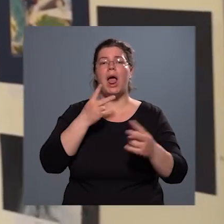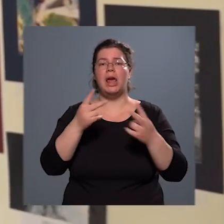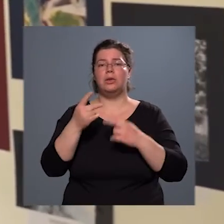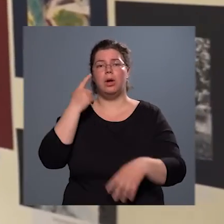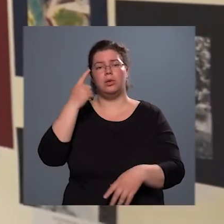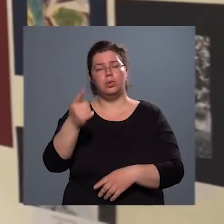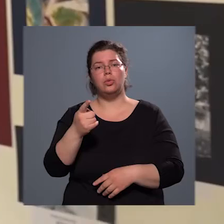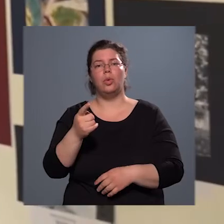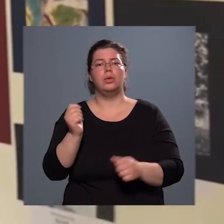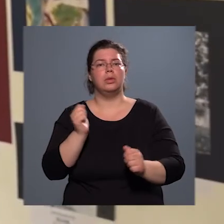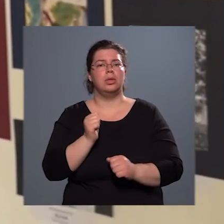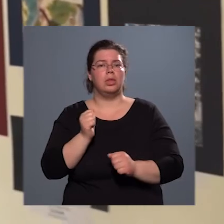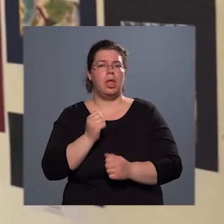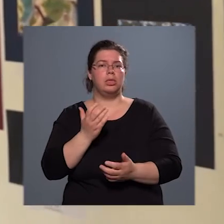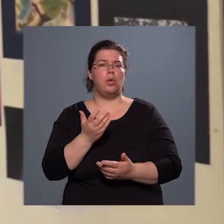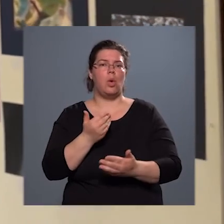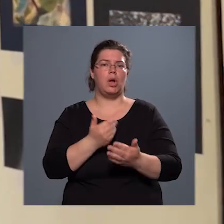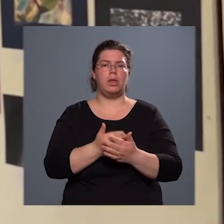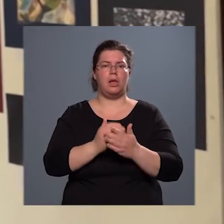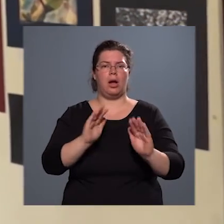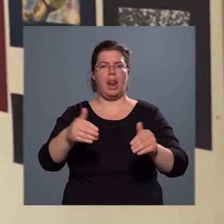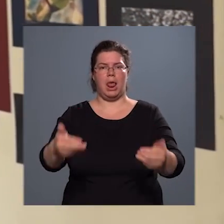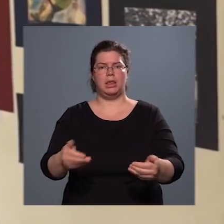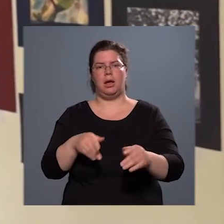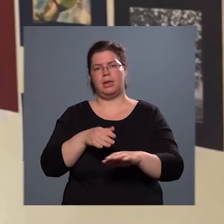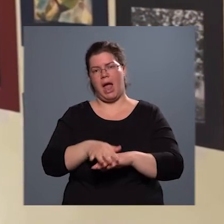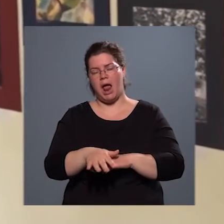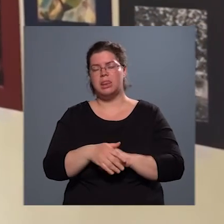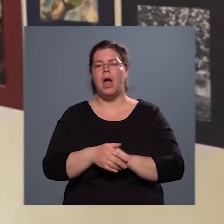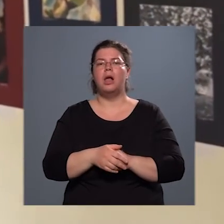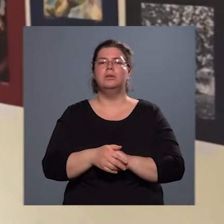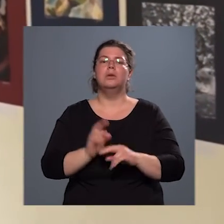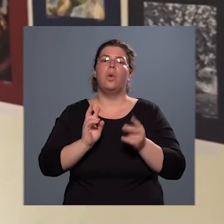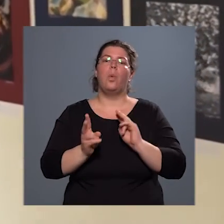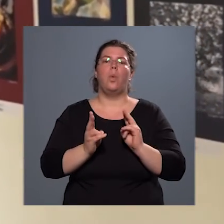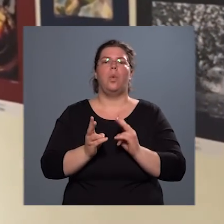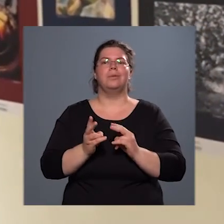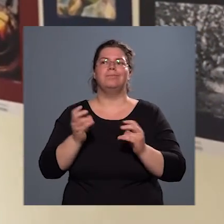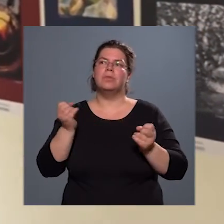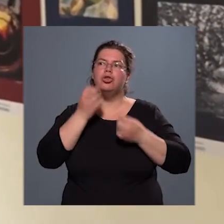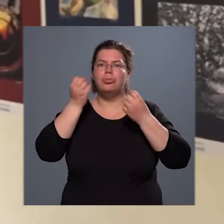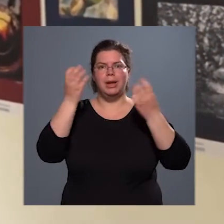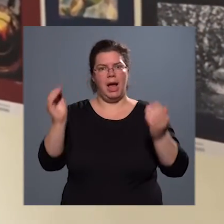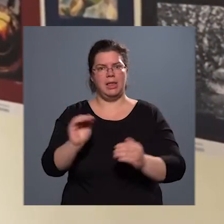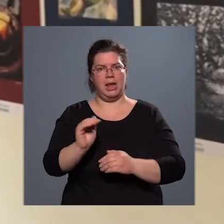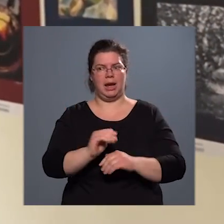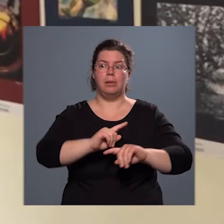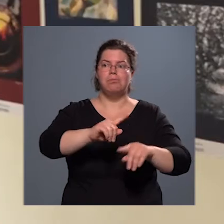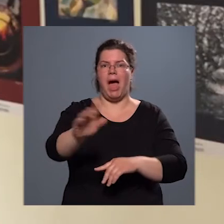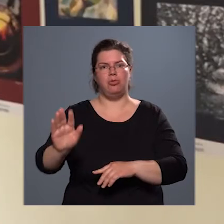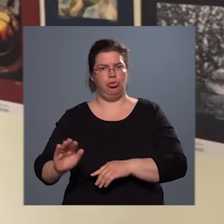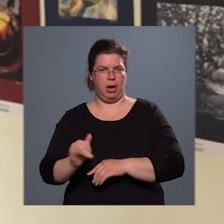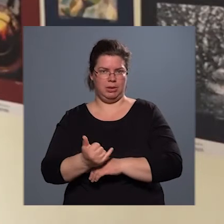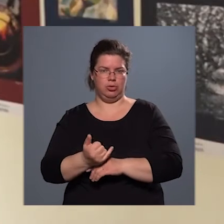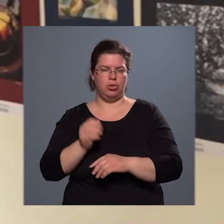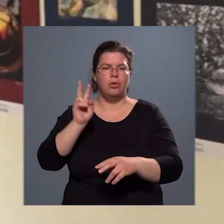gazdaggá lenni azáltal, esetleg inspirál gyerekeket, másokat is, hogy figyeljenek a